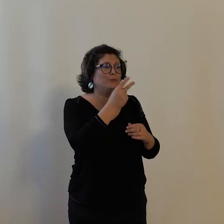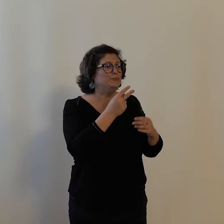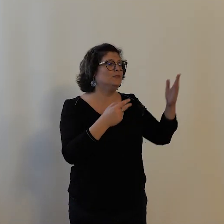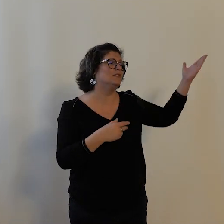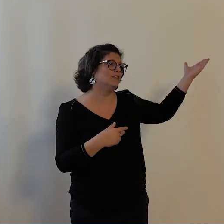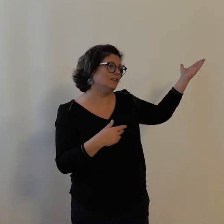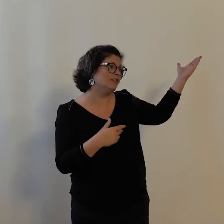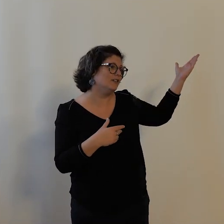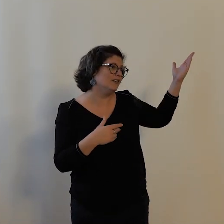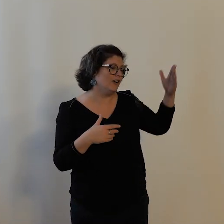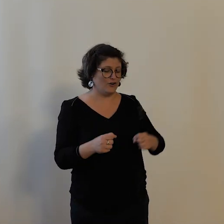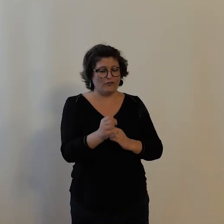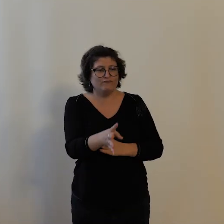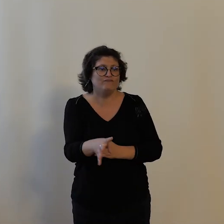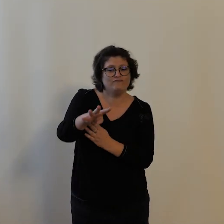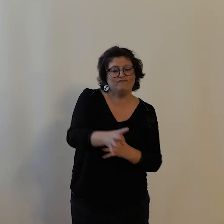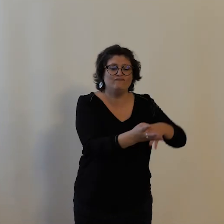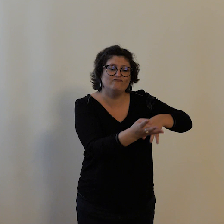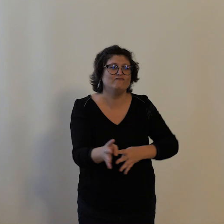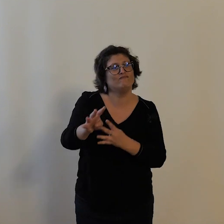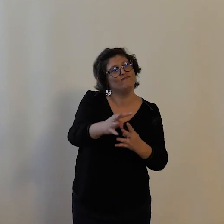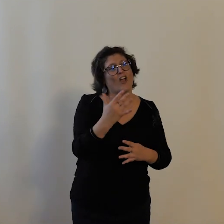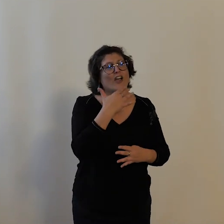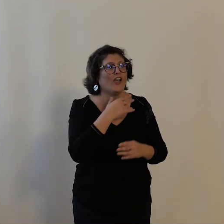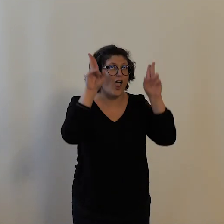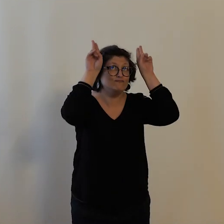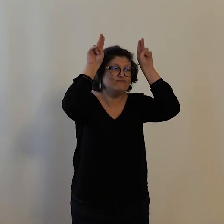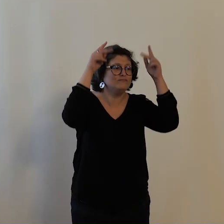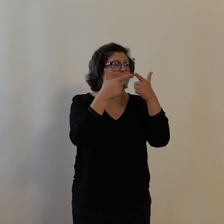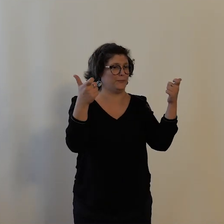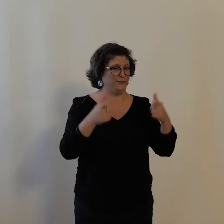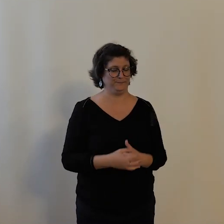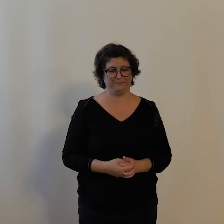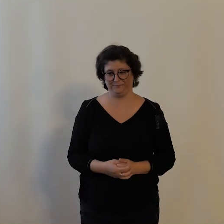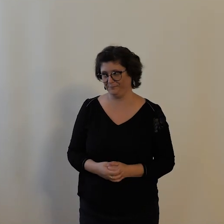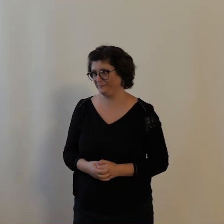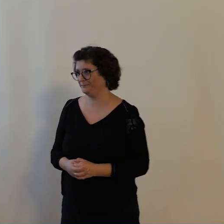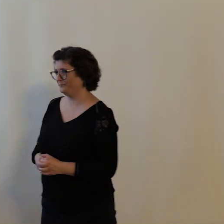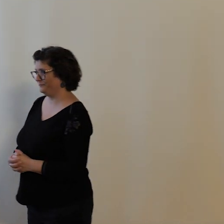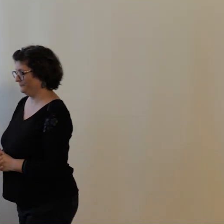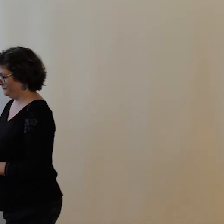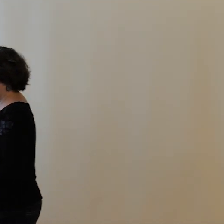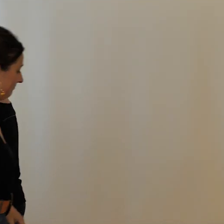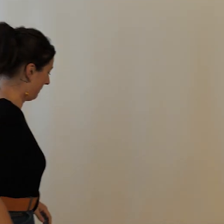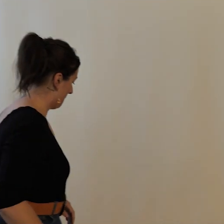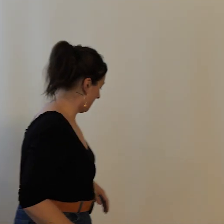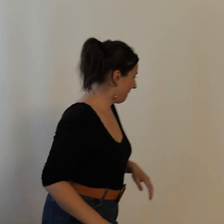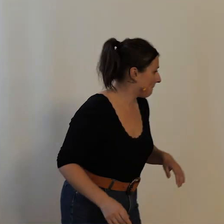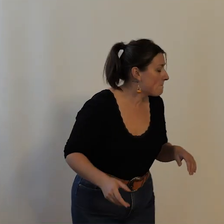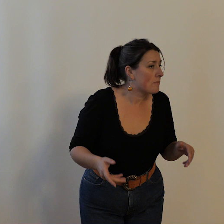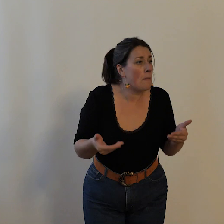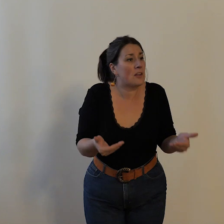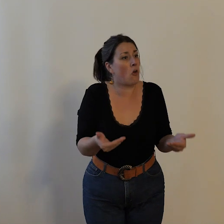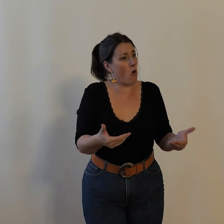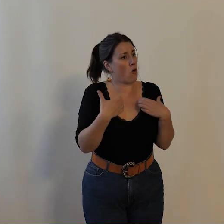fêtes populaires de 1908 je vais passer maintenant très rapidement une succession de clubs